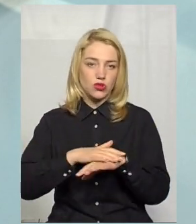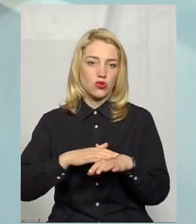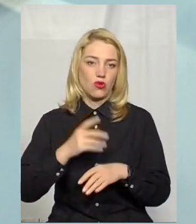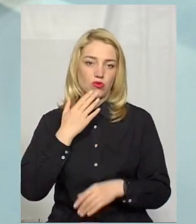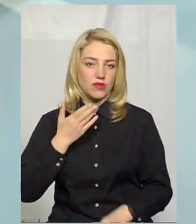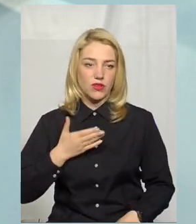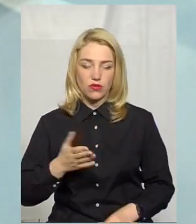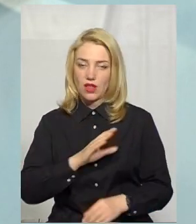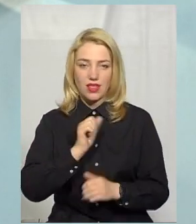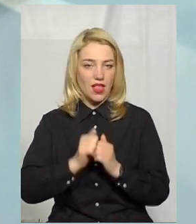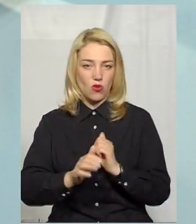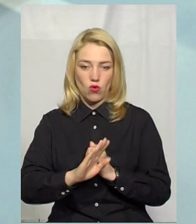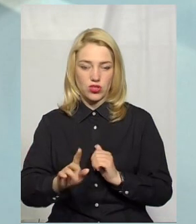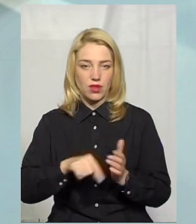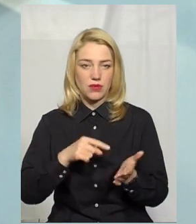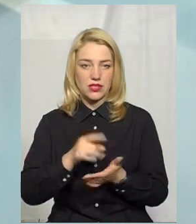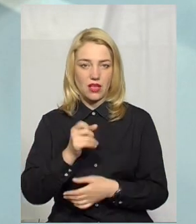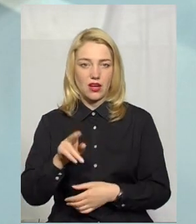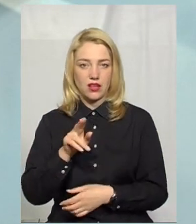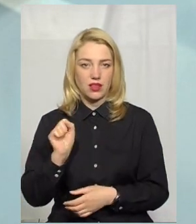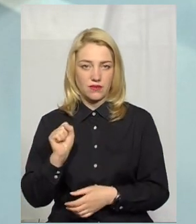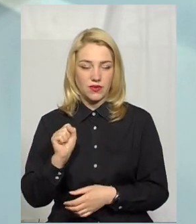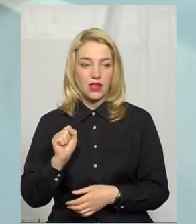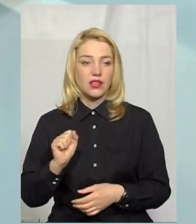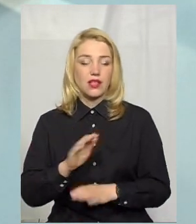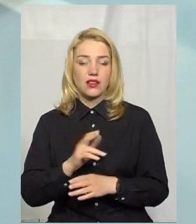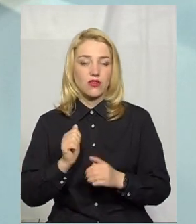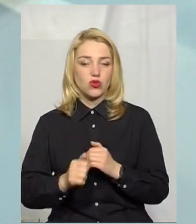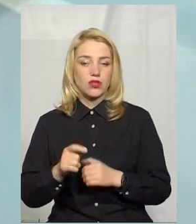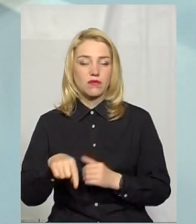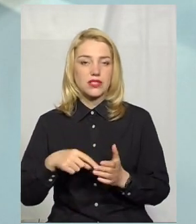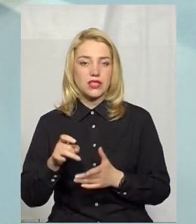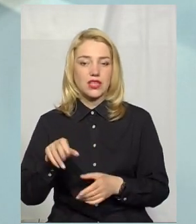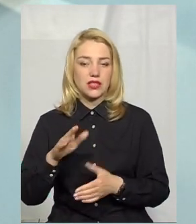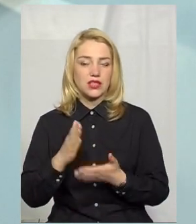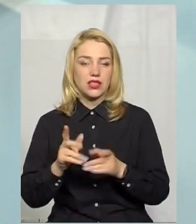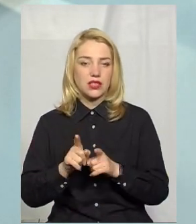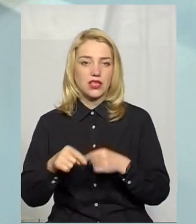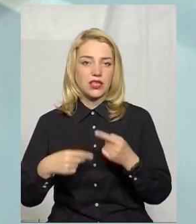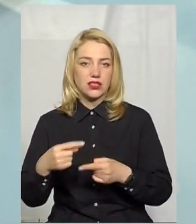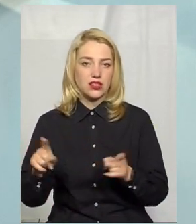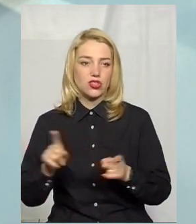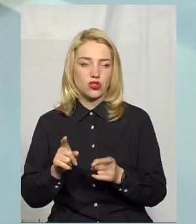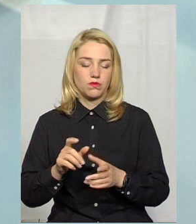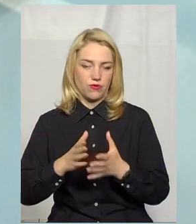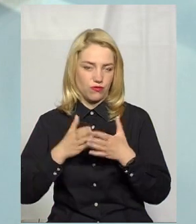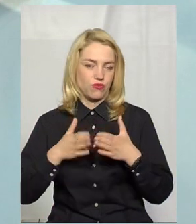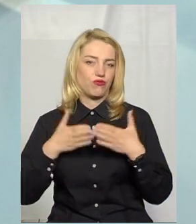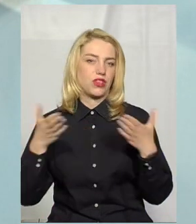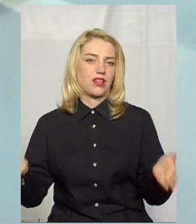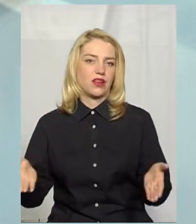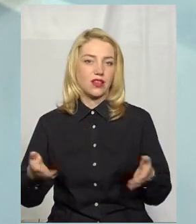Не кожна міська рада, не в кожній міській раді є такі традиції відкритого звітування. Тобто, дійсно,